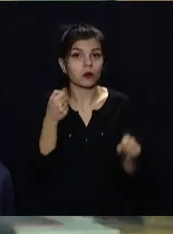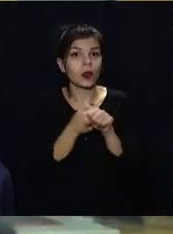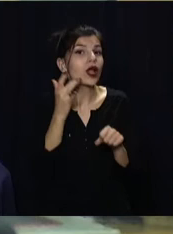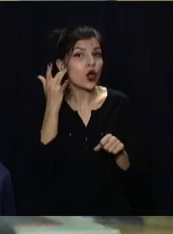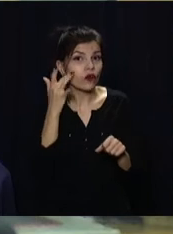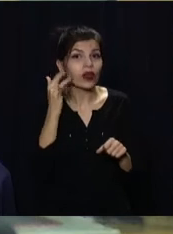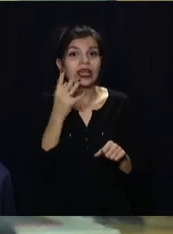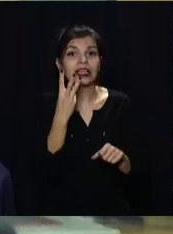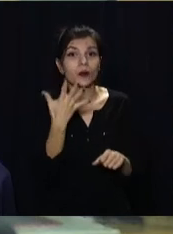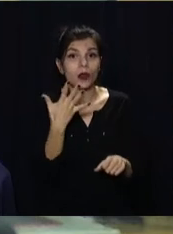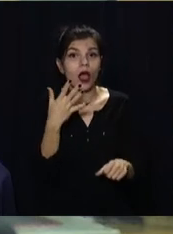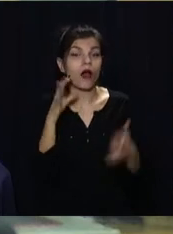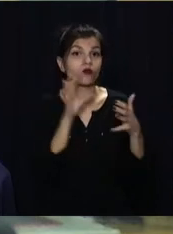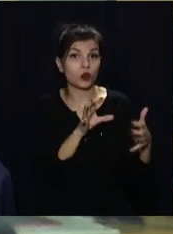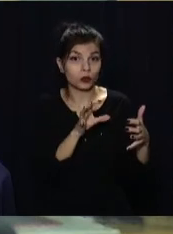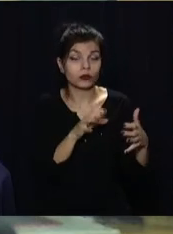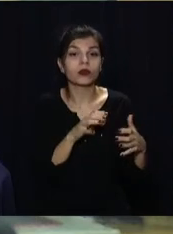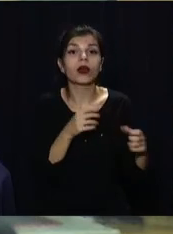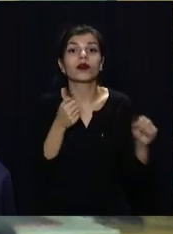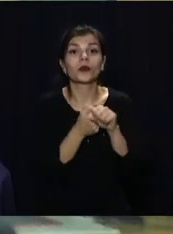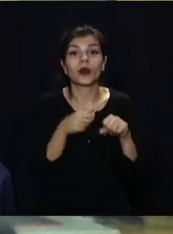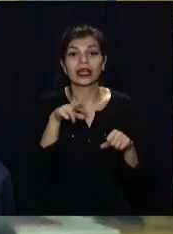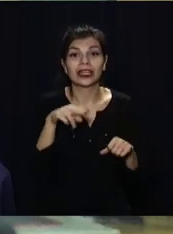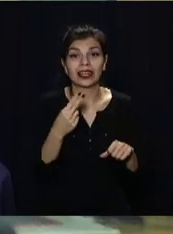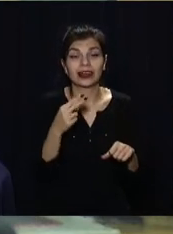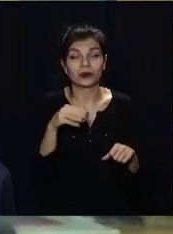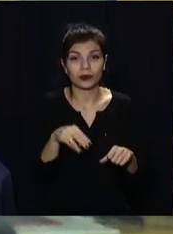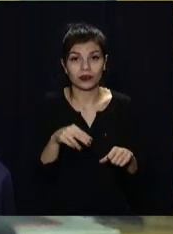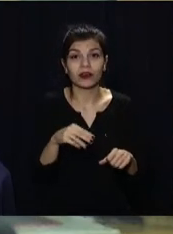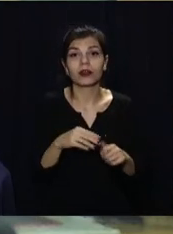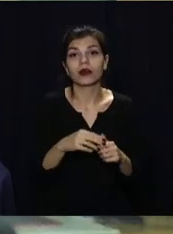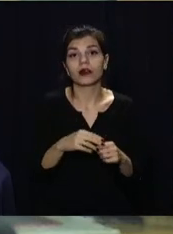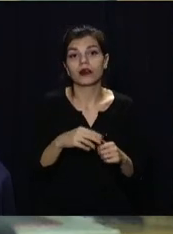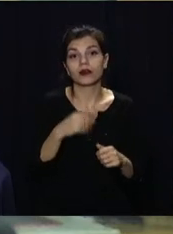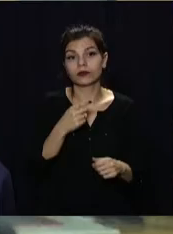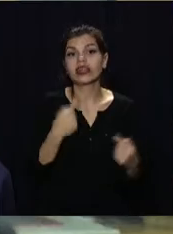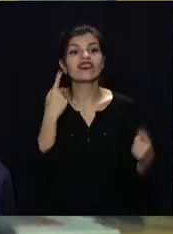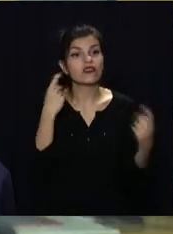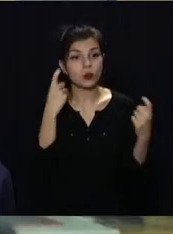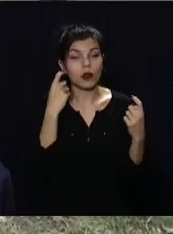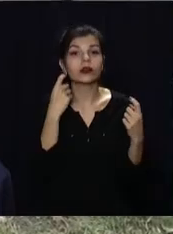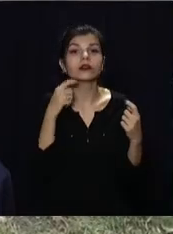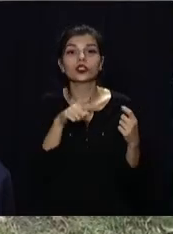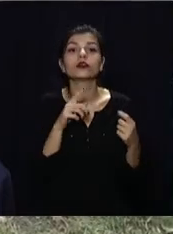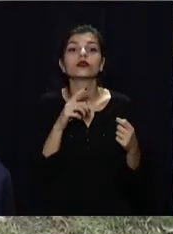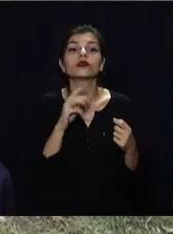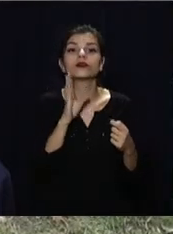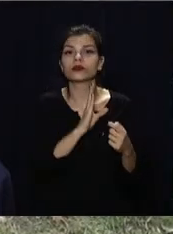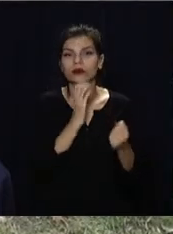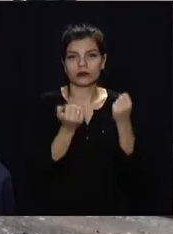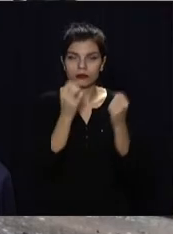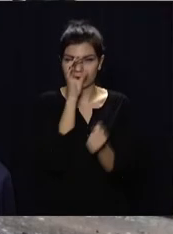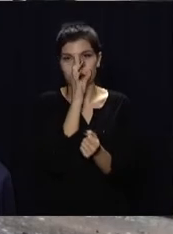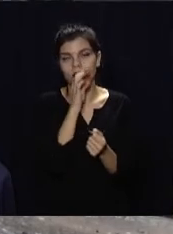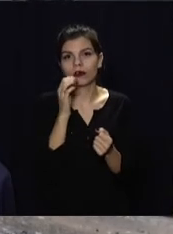масиві Придніпровськ зіткнулися легковик і 35-й автобус. У результаті ДТП постраждала водійка «Фольксвагена». За інформацією свідків,